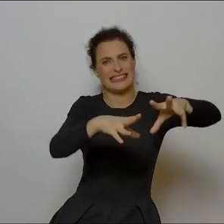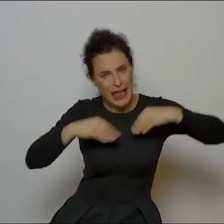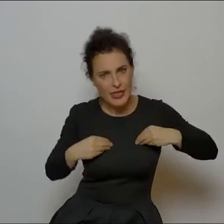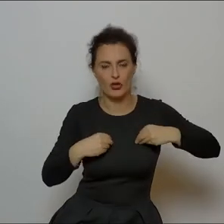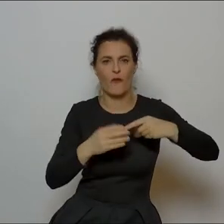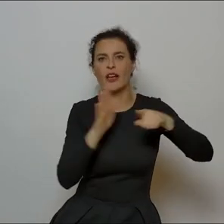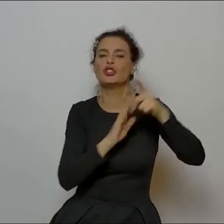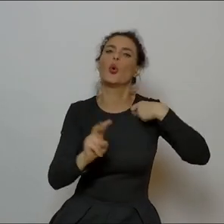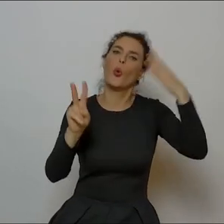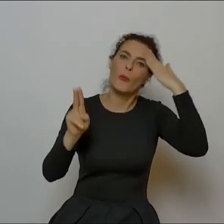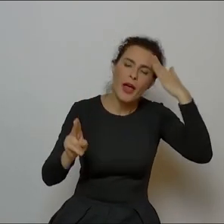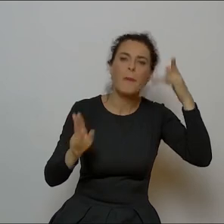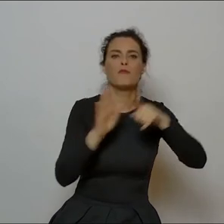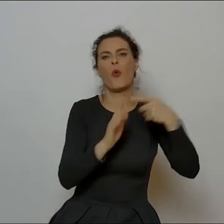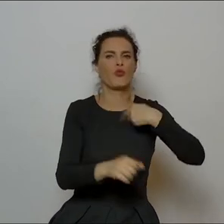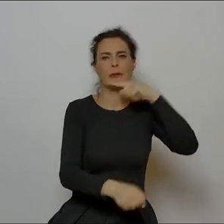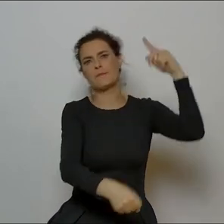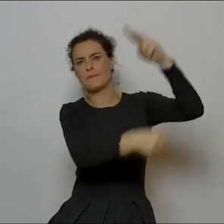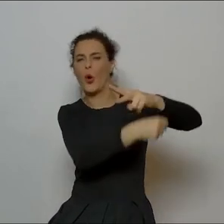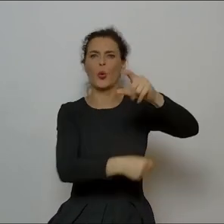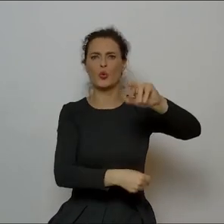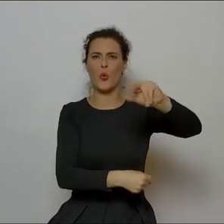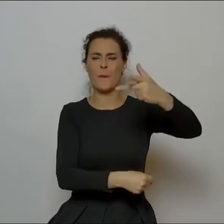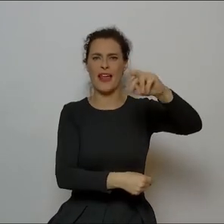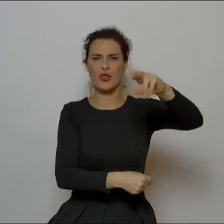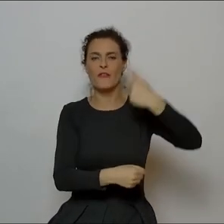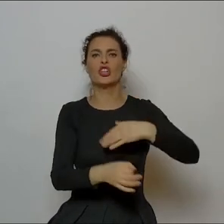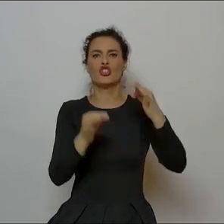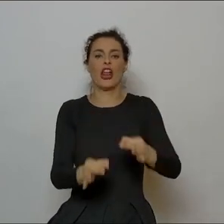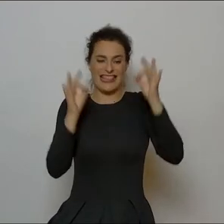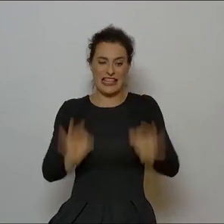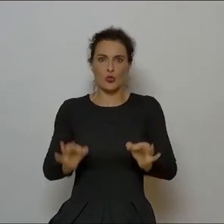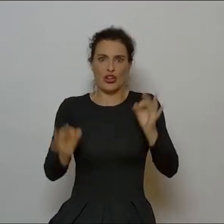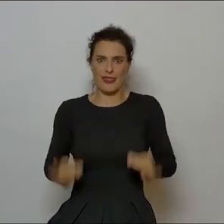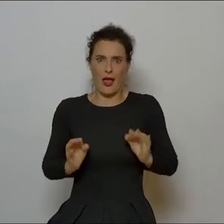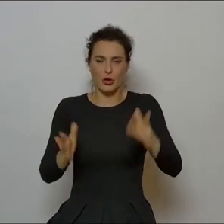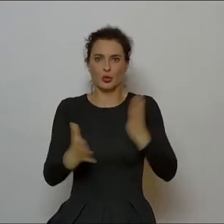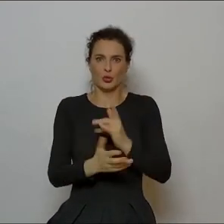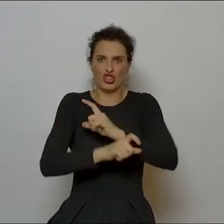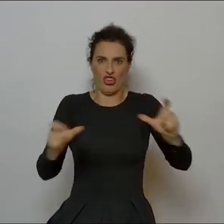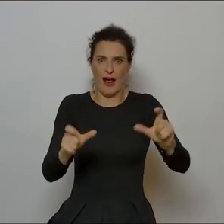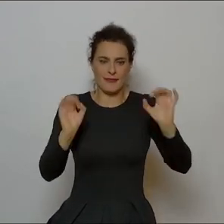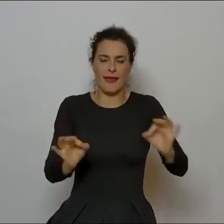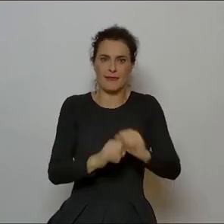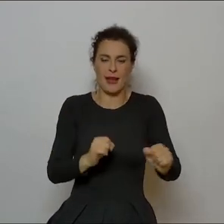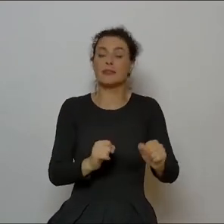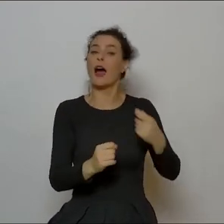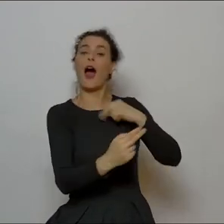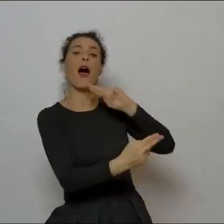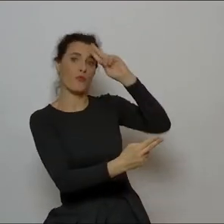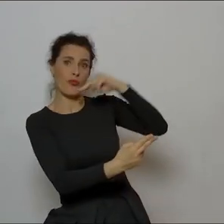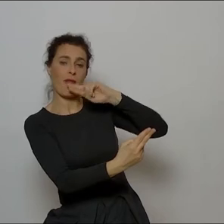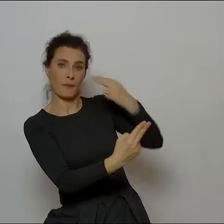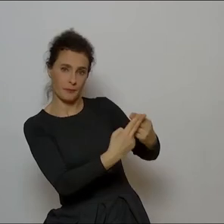twierdząc uzurpatorsko, iż oto już dziś, wczoraj norwidowski dzień nastał. I mój tata odpowiada. Na pewno